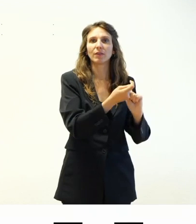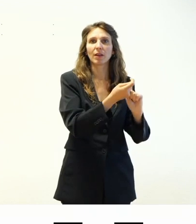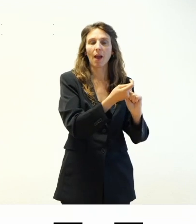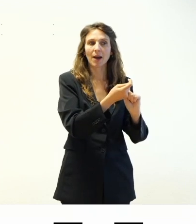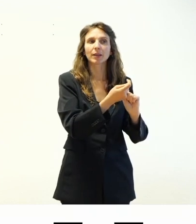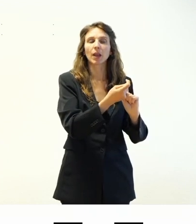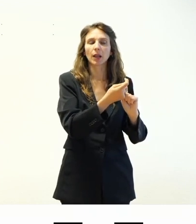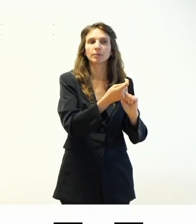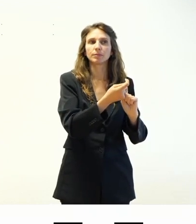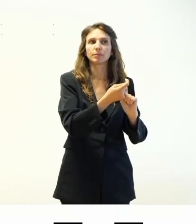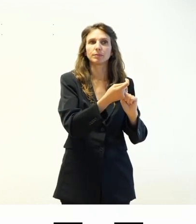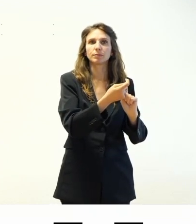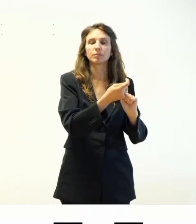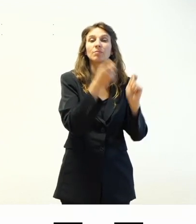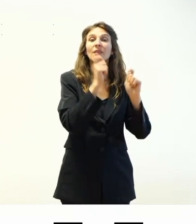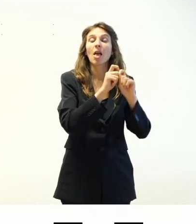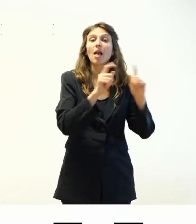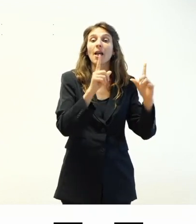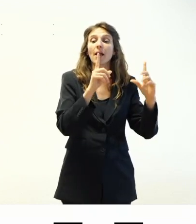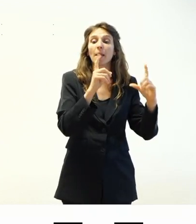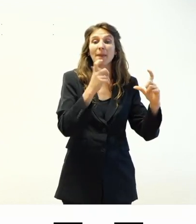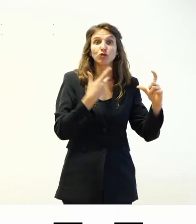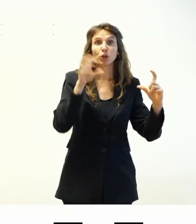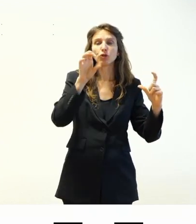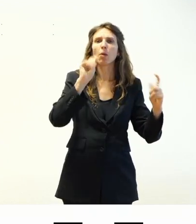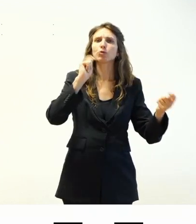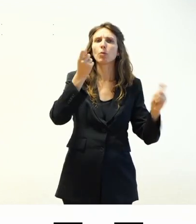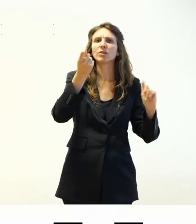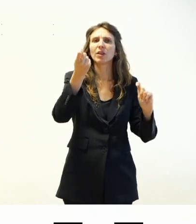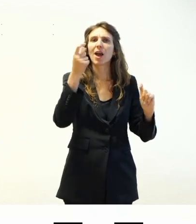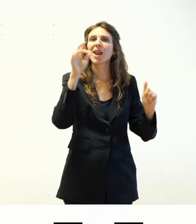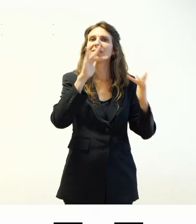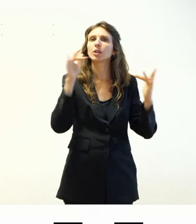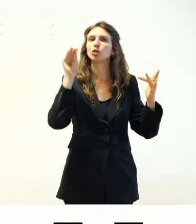l'immagine che è presente all'interno dell'intestazione del sito